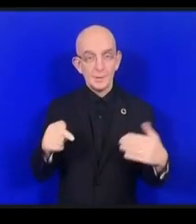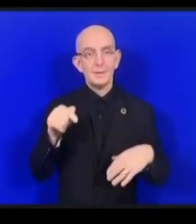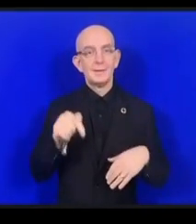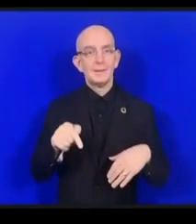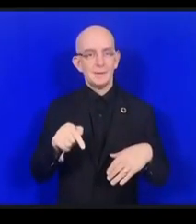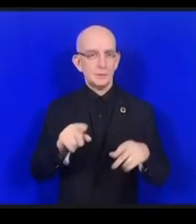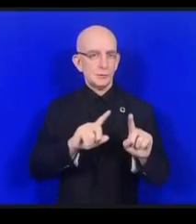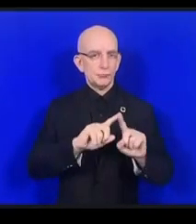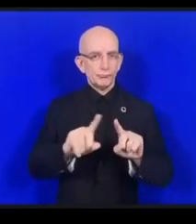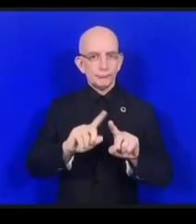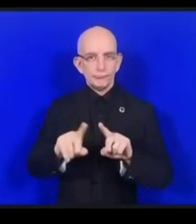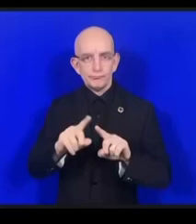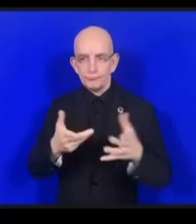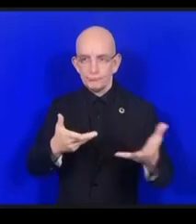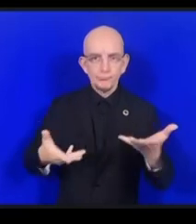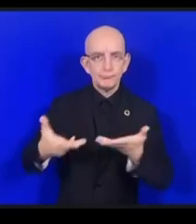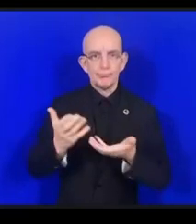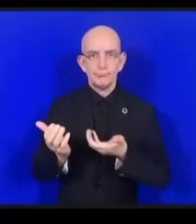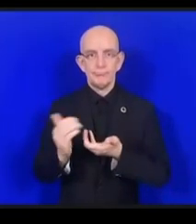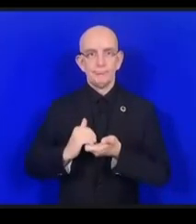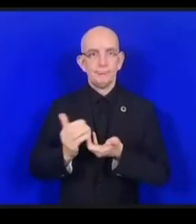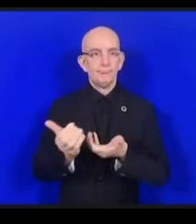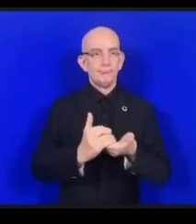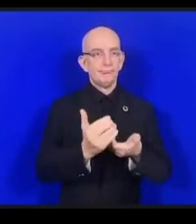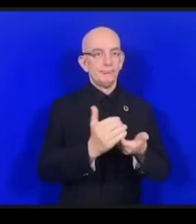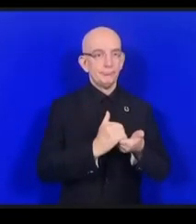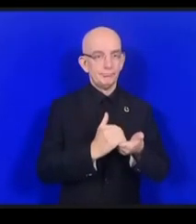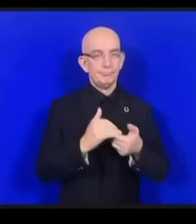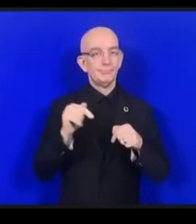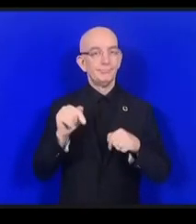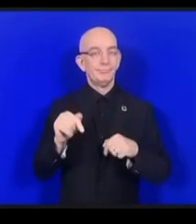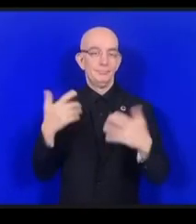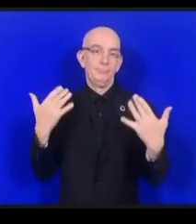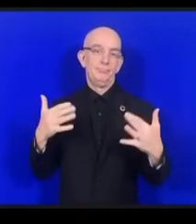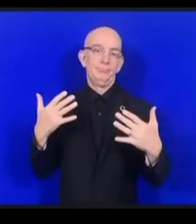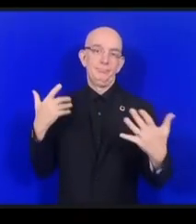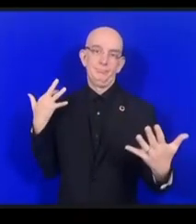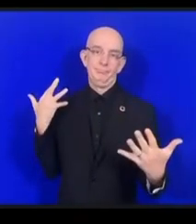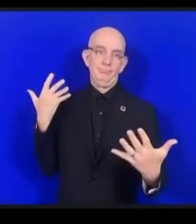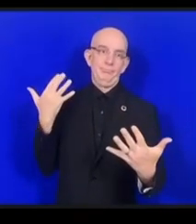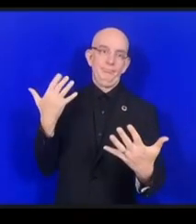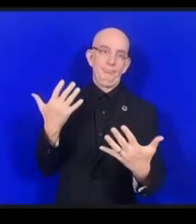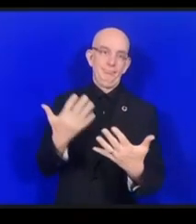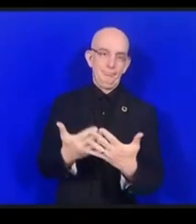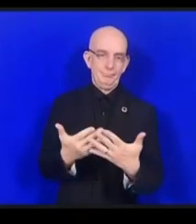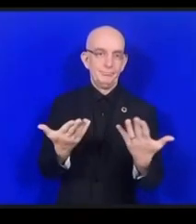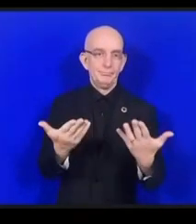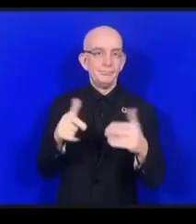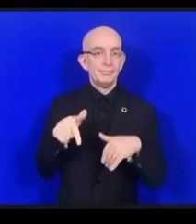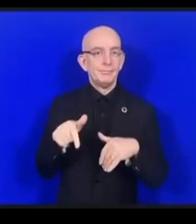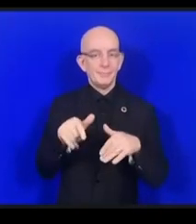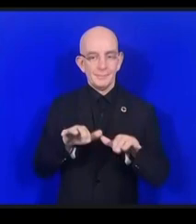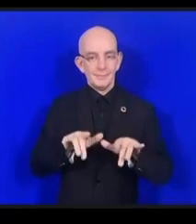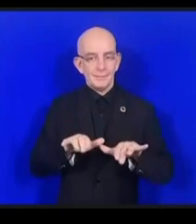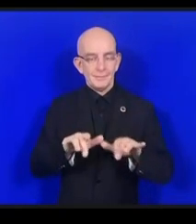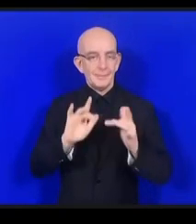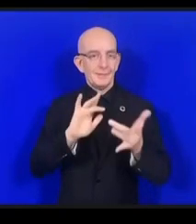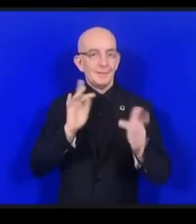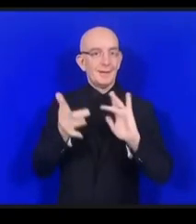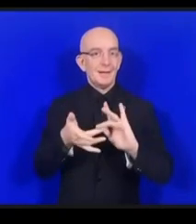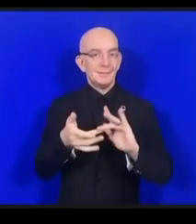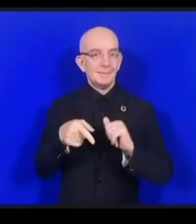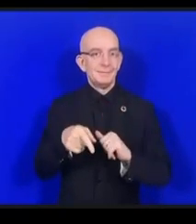Vous parlé des coalitions dynamiques. Elles ont été créées au tout premier FGI